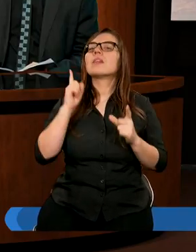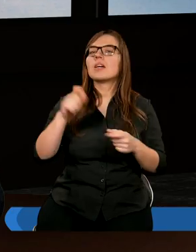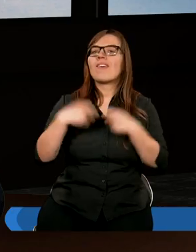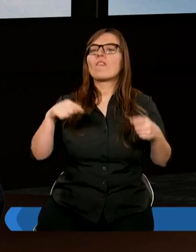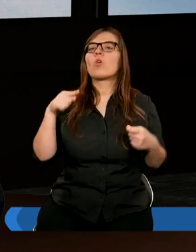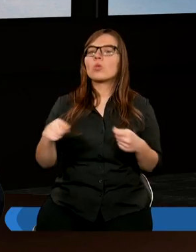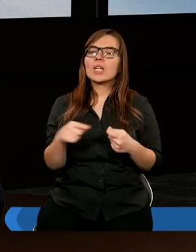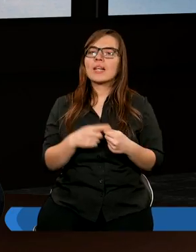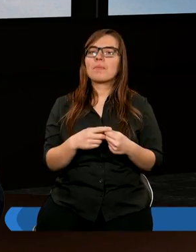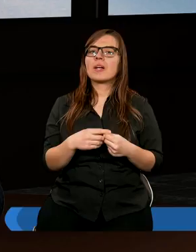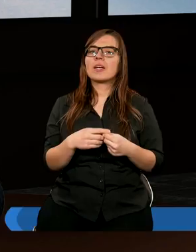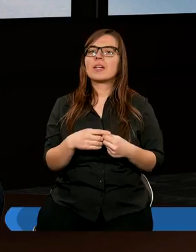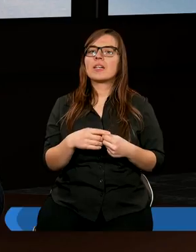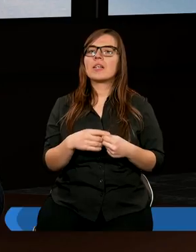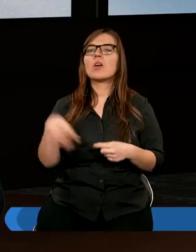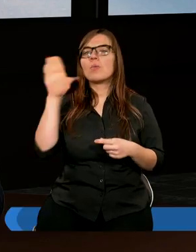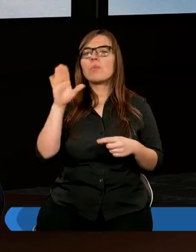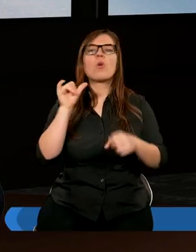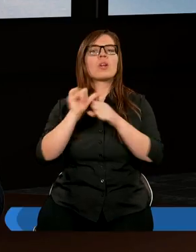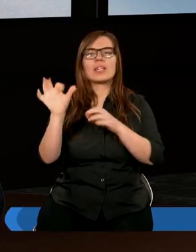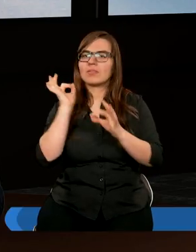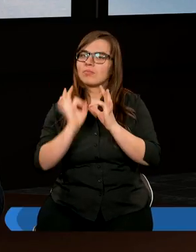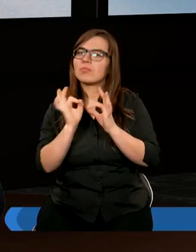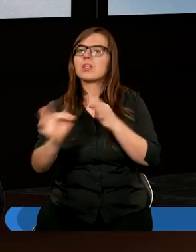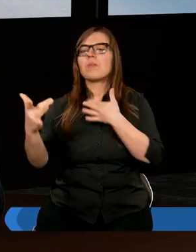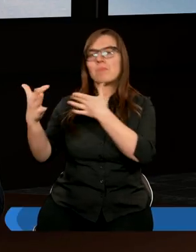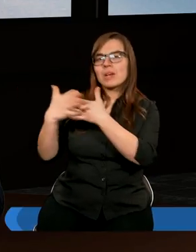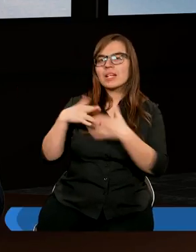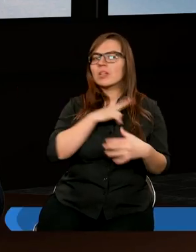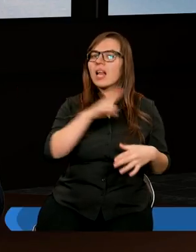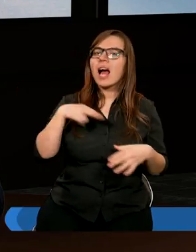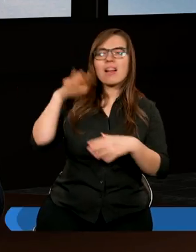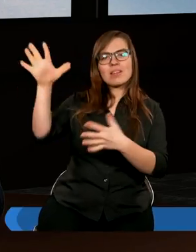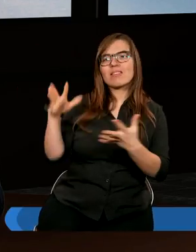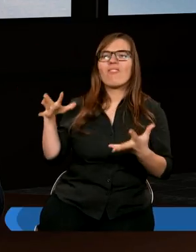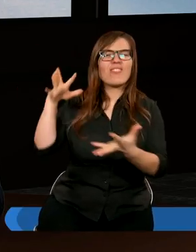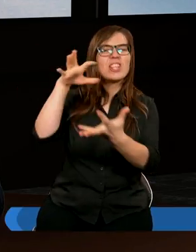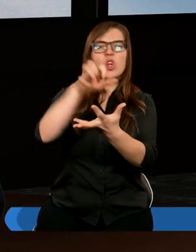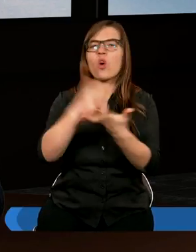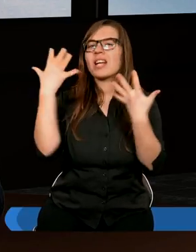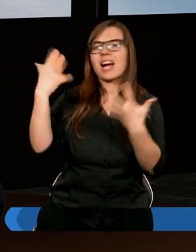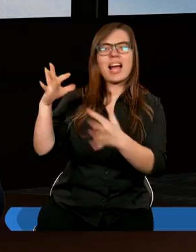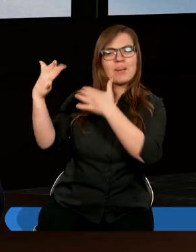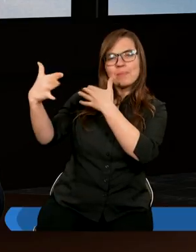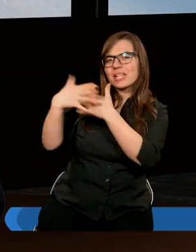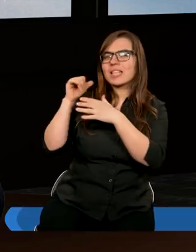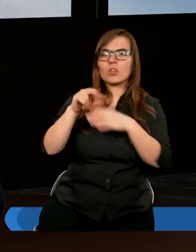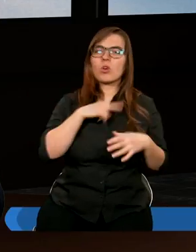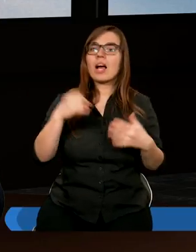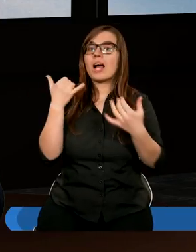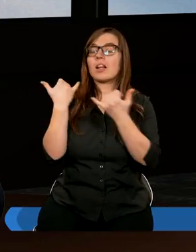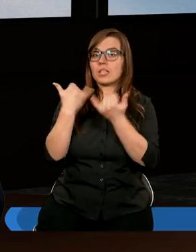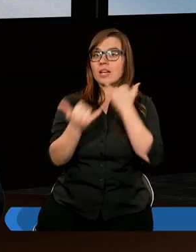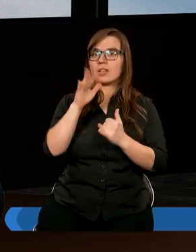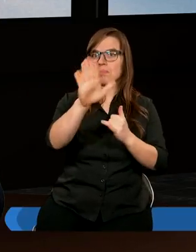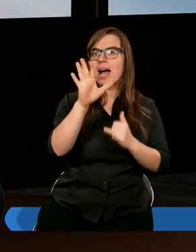Bóg jest blisko nas. Na wyciągnięcie naszej ręki. Skoro